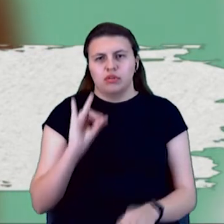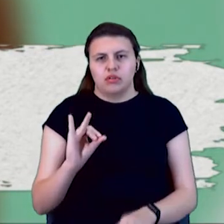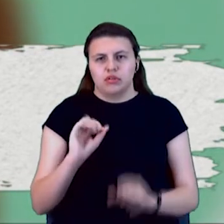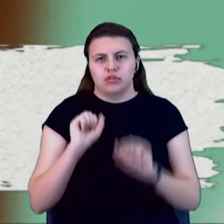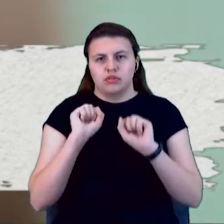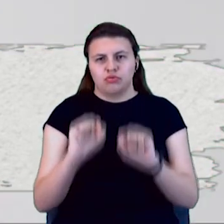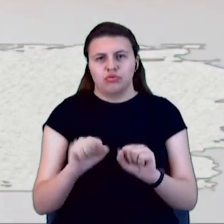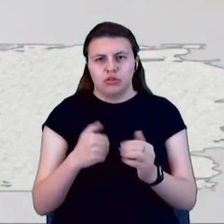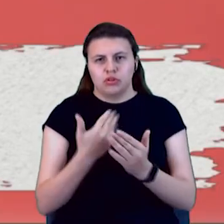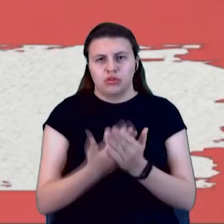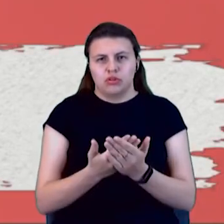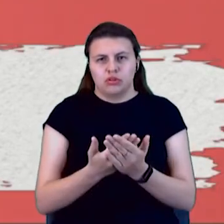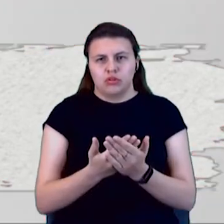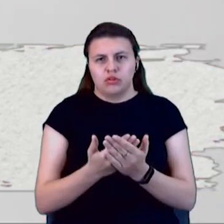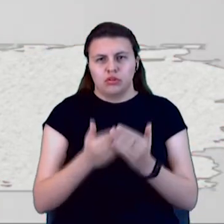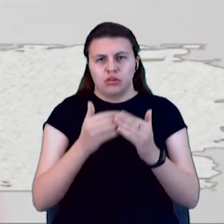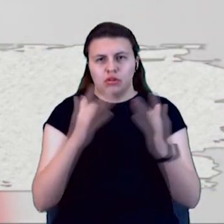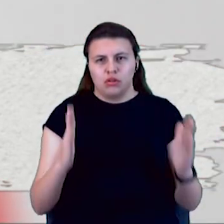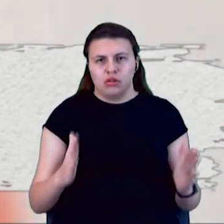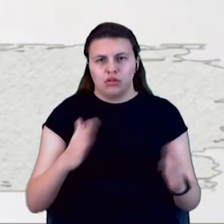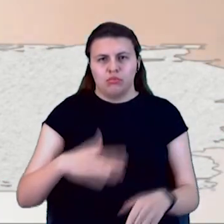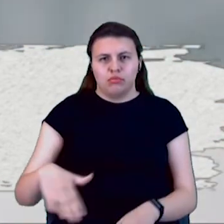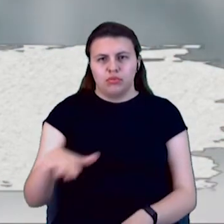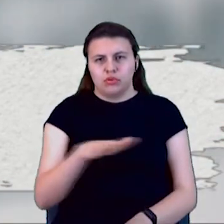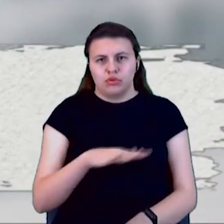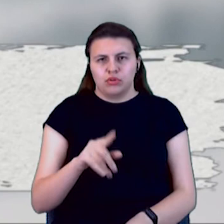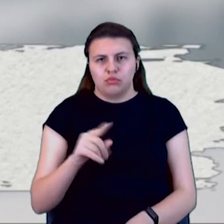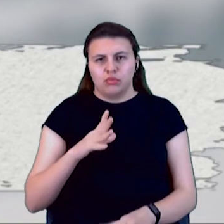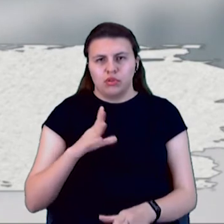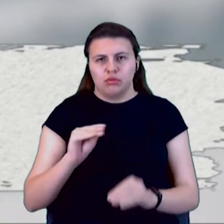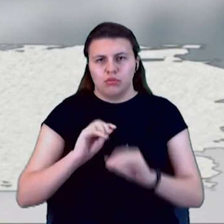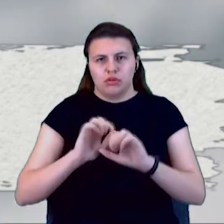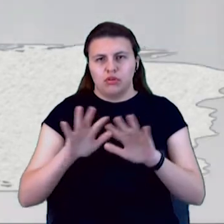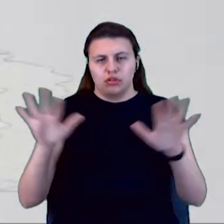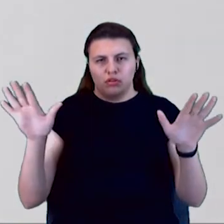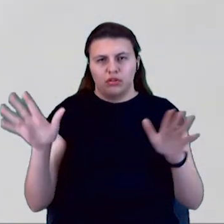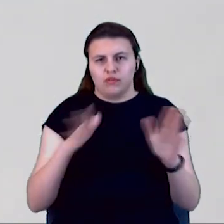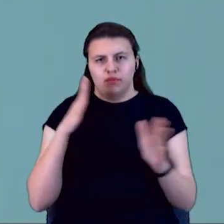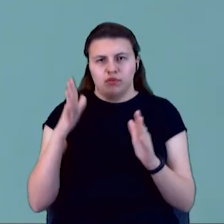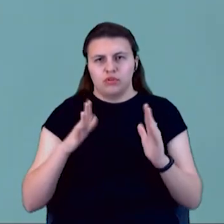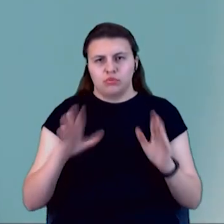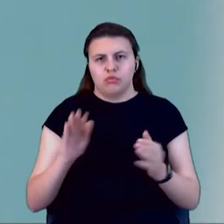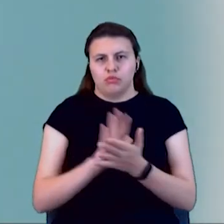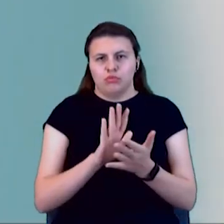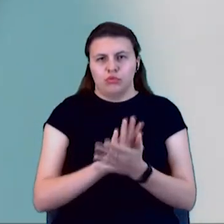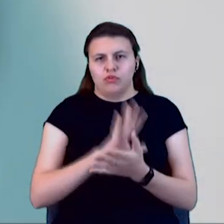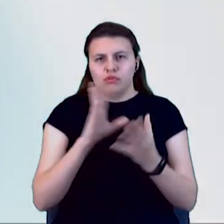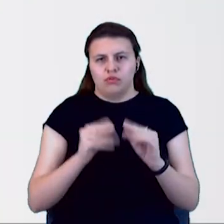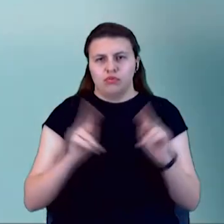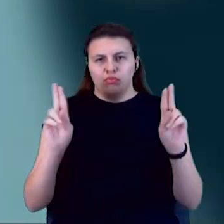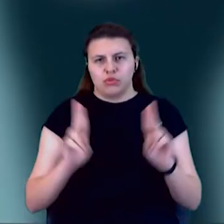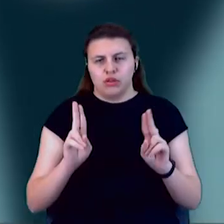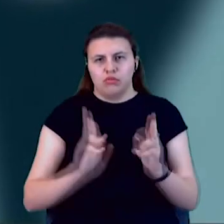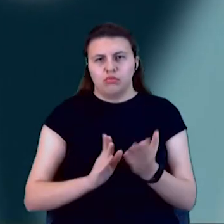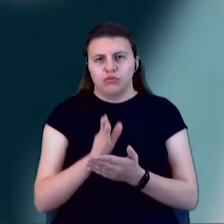контейнерних площадок, щоб не розлетались там пакети і мусор, який є. А в правильному русле, в нормальному